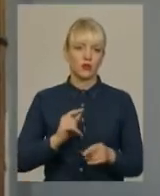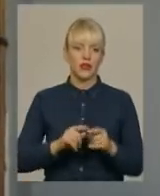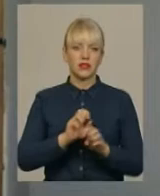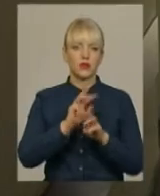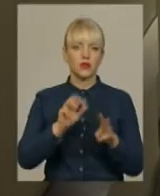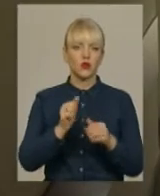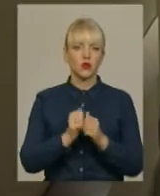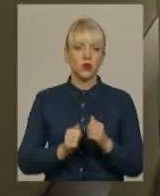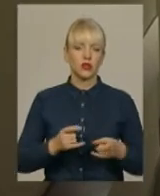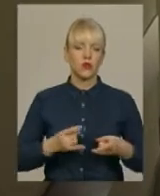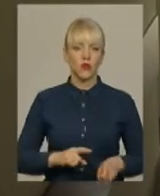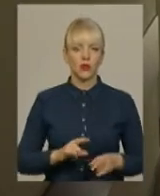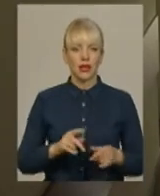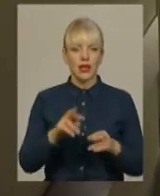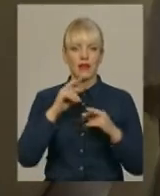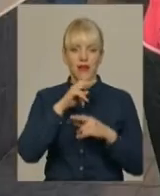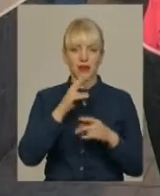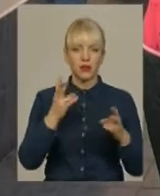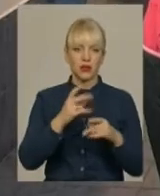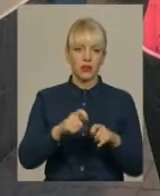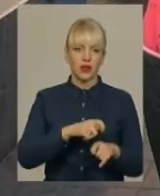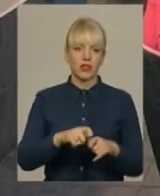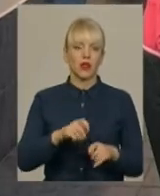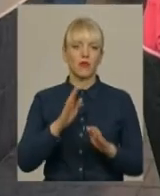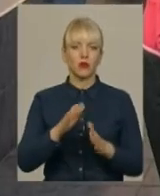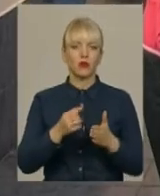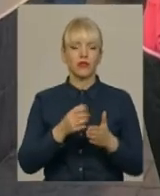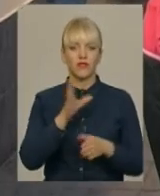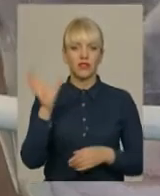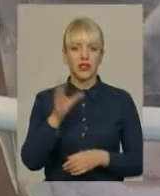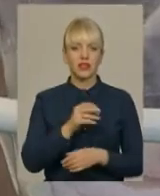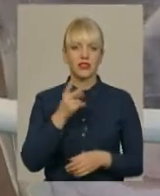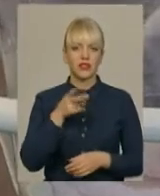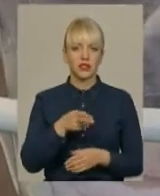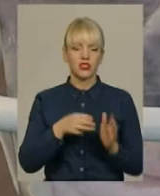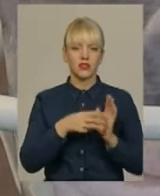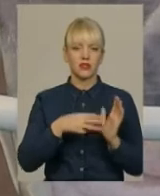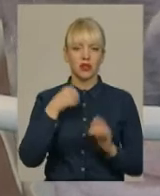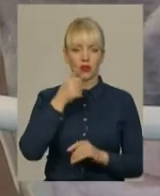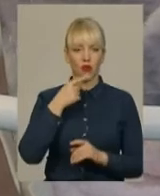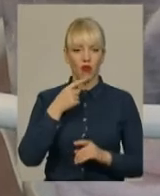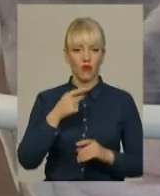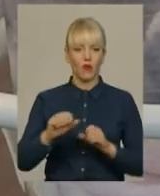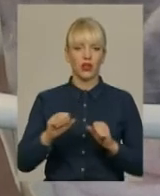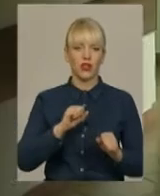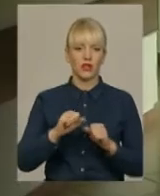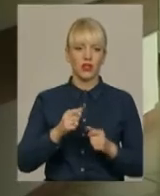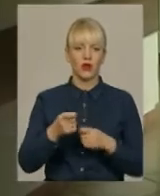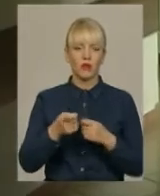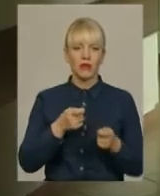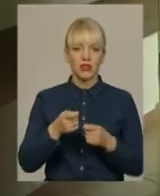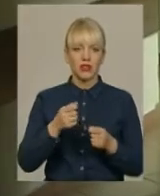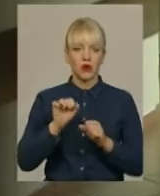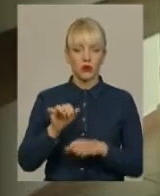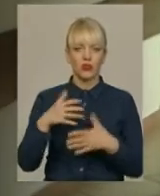пологи ліками і потрібними матеріалами в місті будуть увесь 2018 рік, запевняє керівник управління охорони здоров'я Борис Ткач.